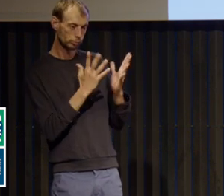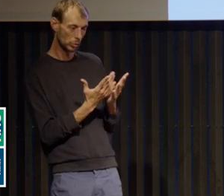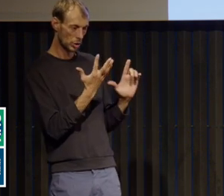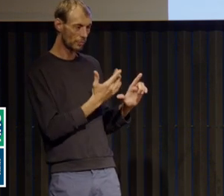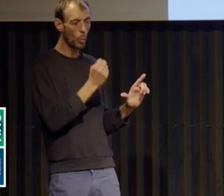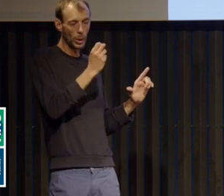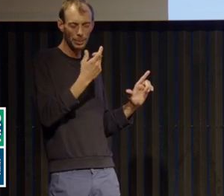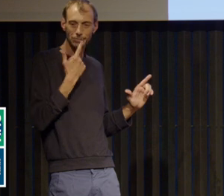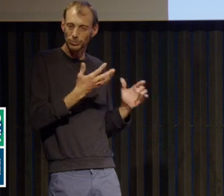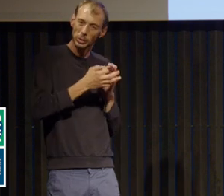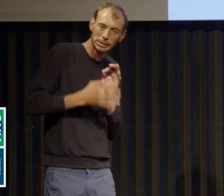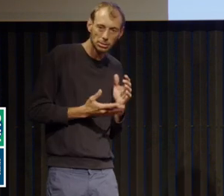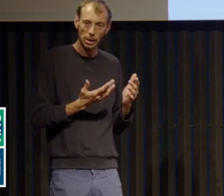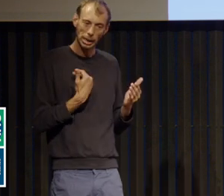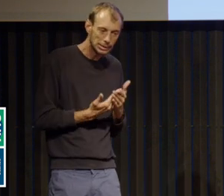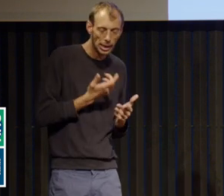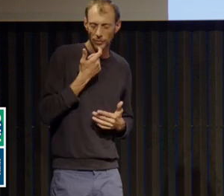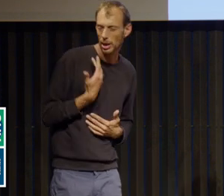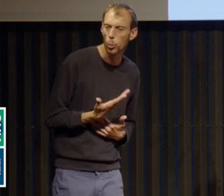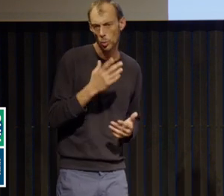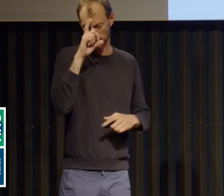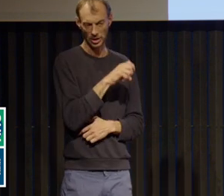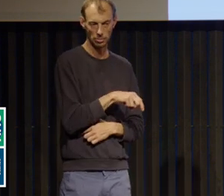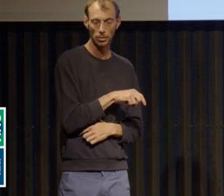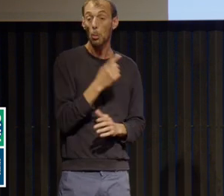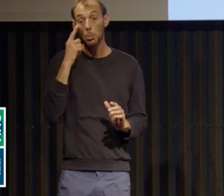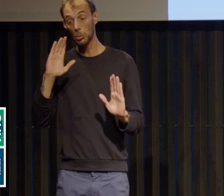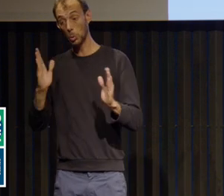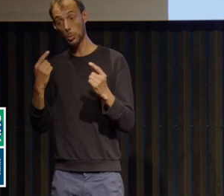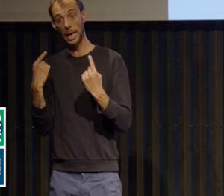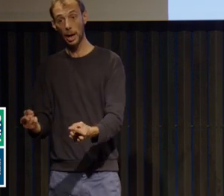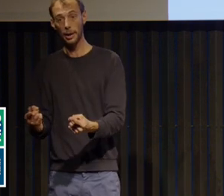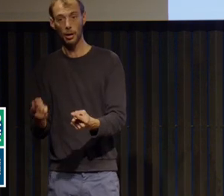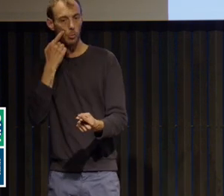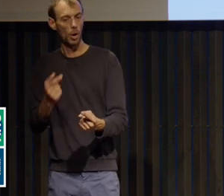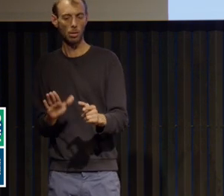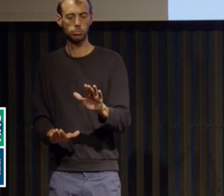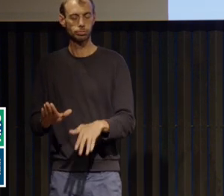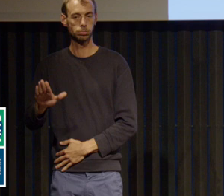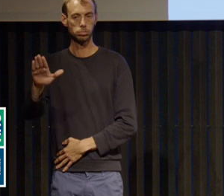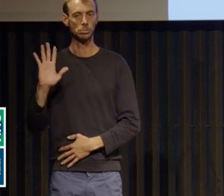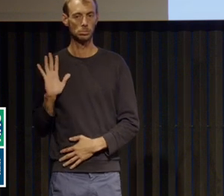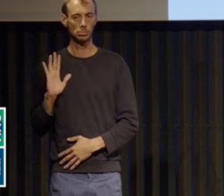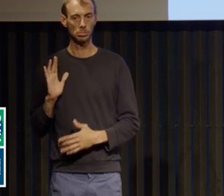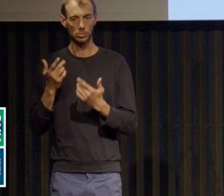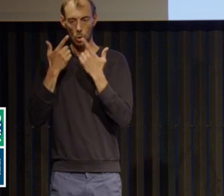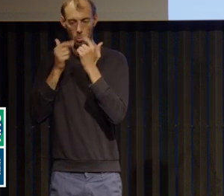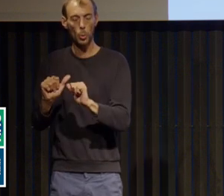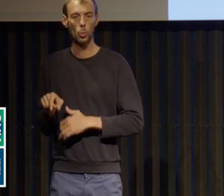doute. C'est sûr que là, les indications augmentent et semble-t-il aussi des formes quand même relativement graves.